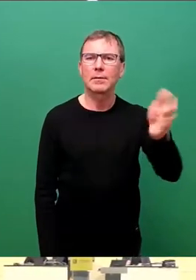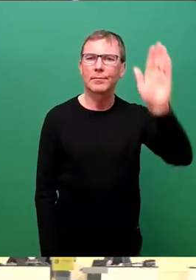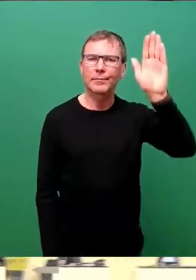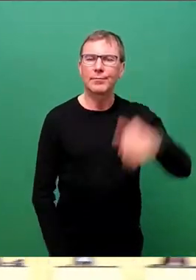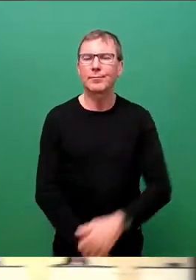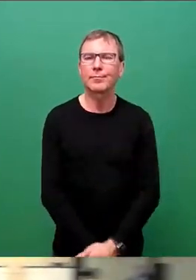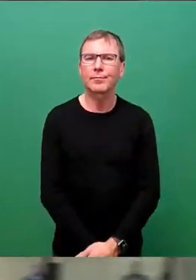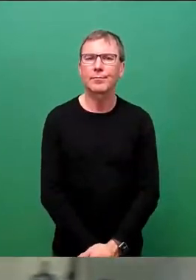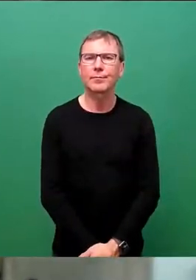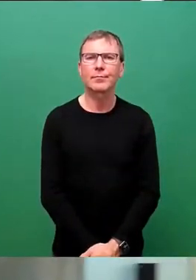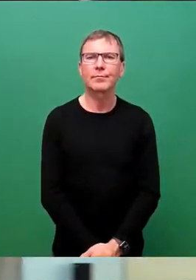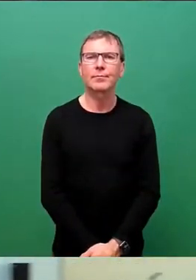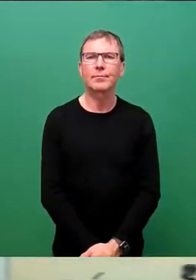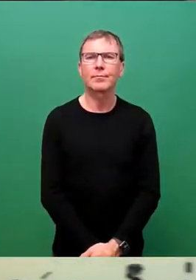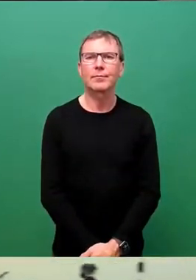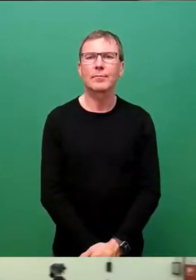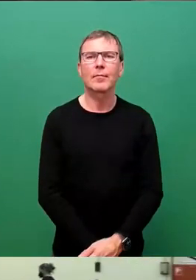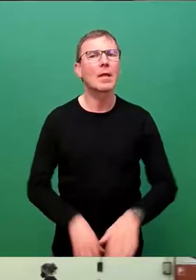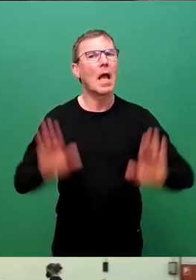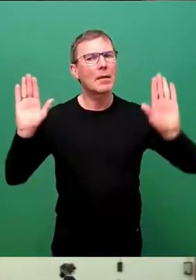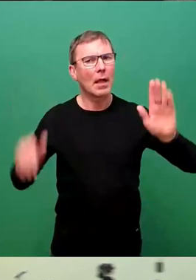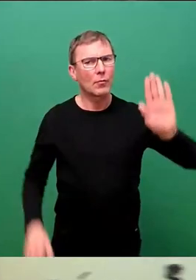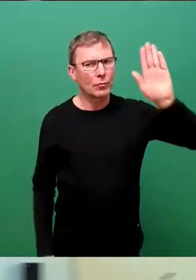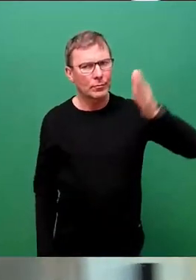Gegenstimmen? Gegenstimmen? Stimmenthaltungen?